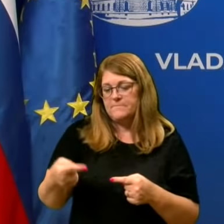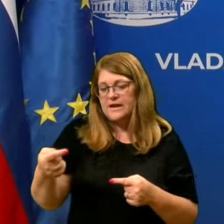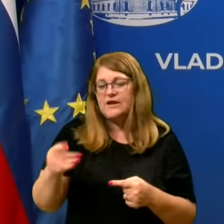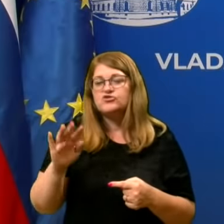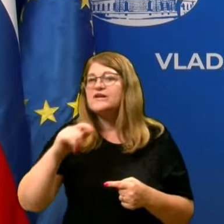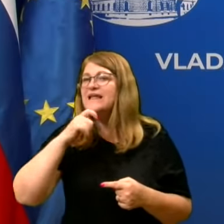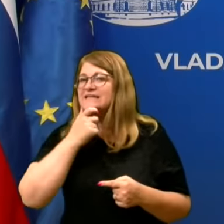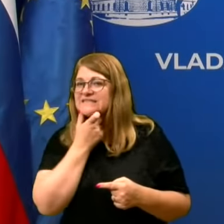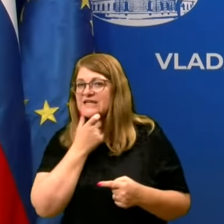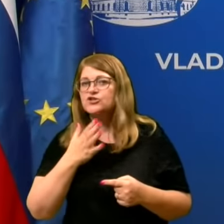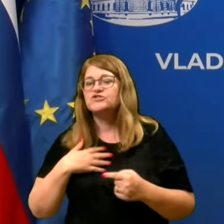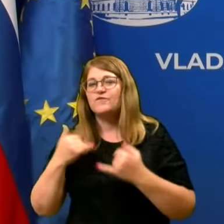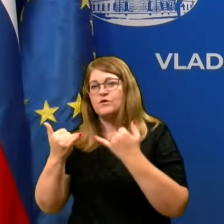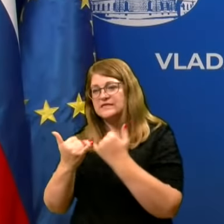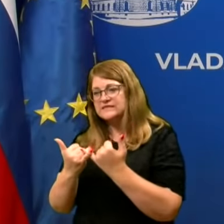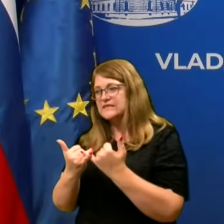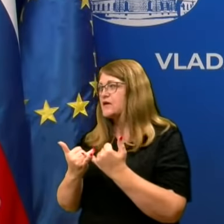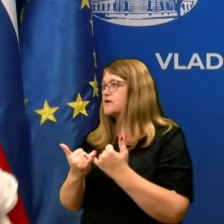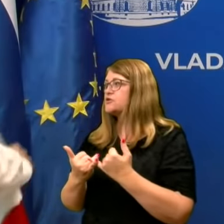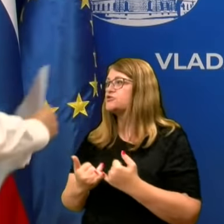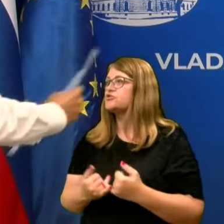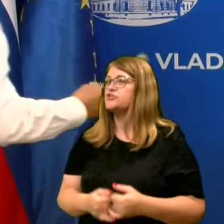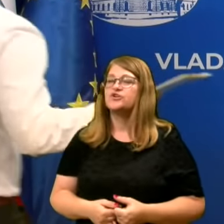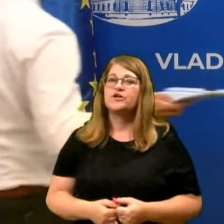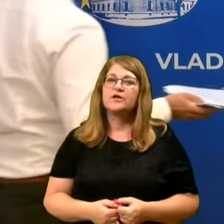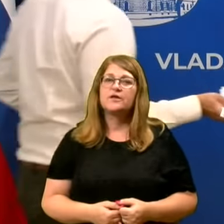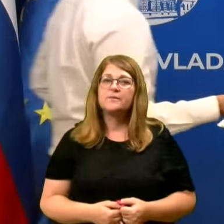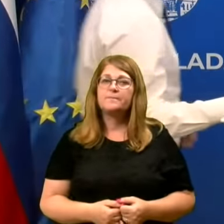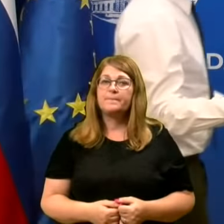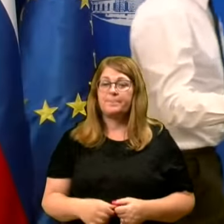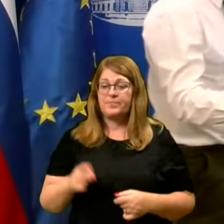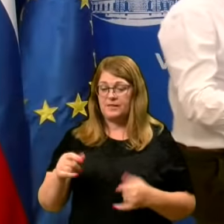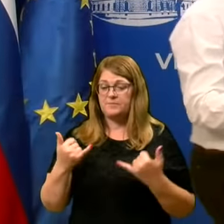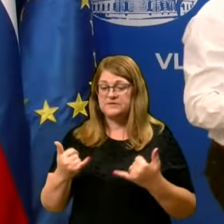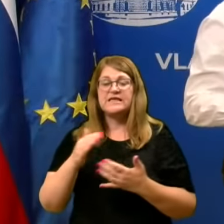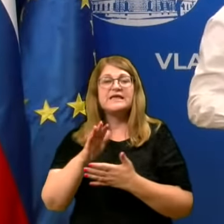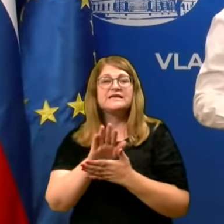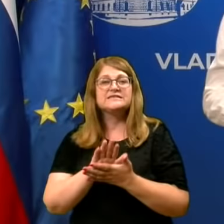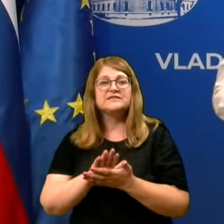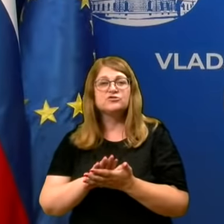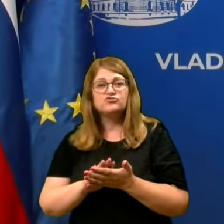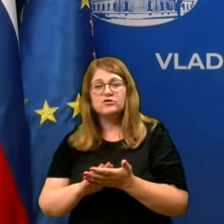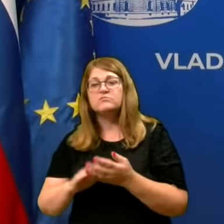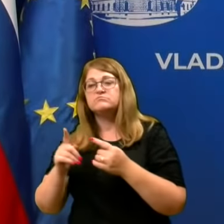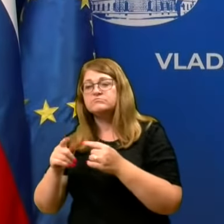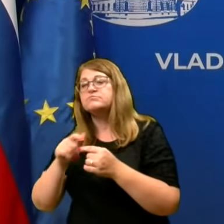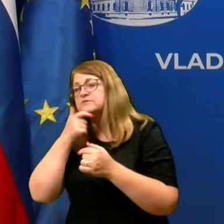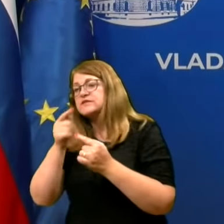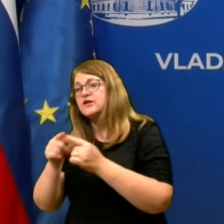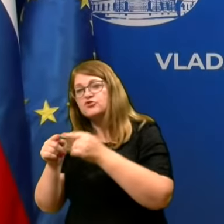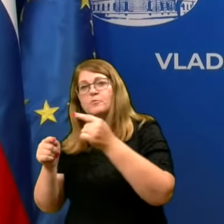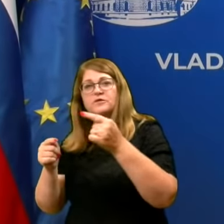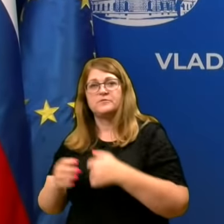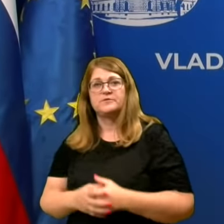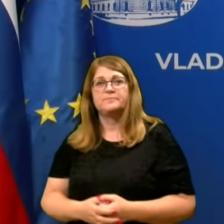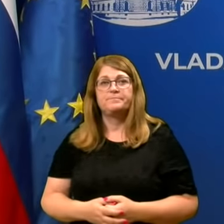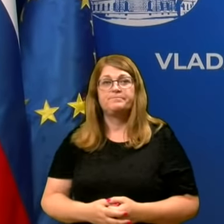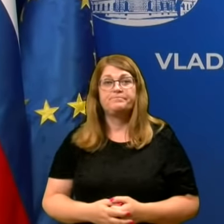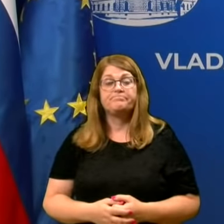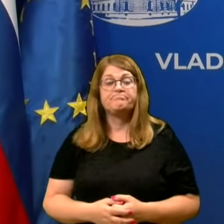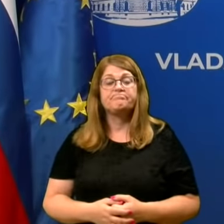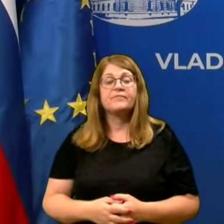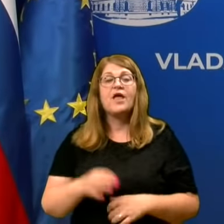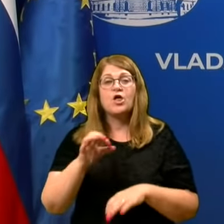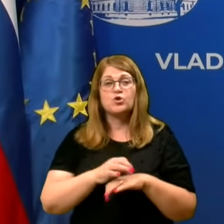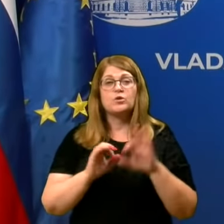starejše, svoje starše, naprimer in da bi se zdaj začela okužba bolj širiti med starejšo populacijo? Ja, iz podatku to